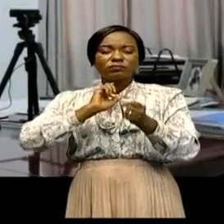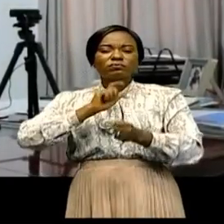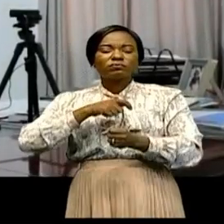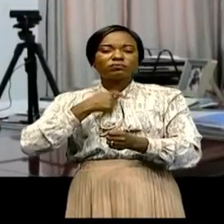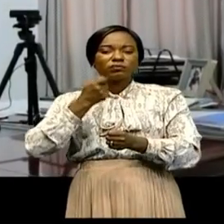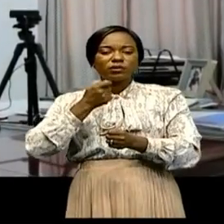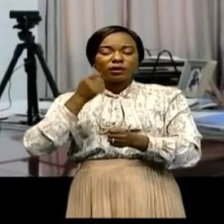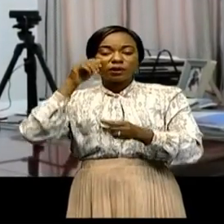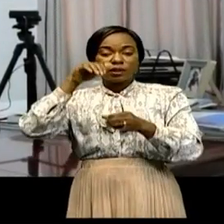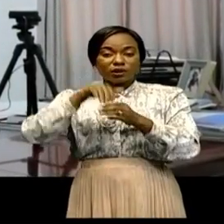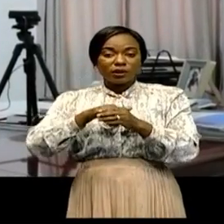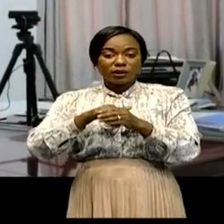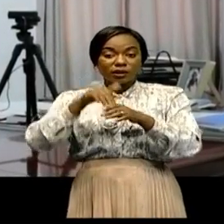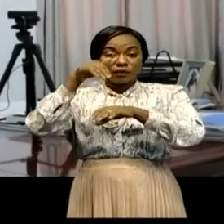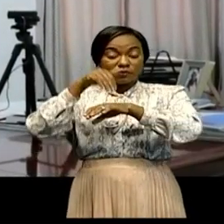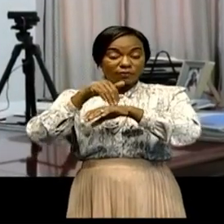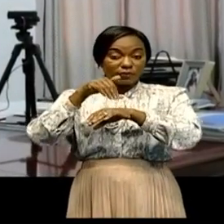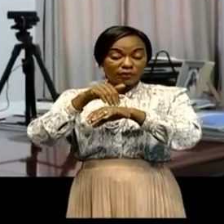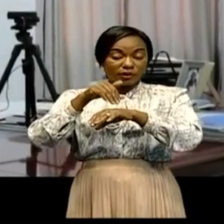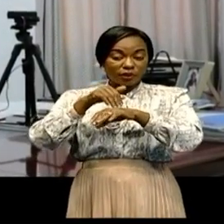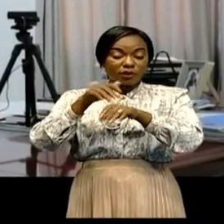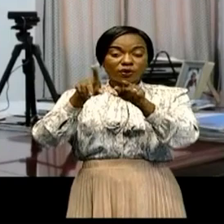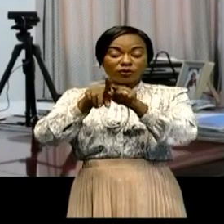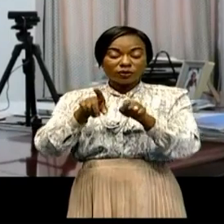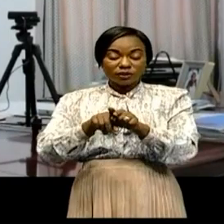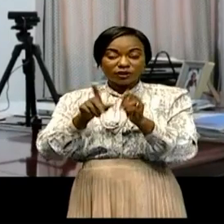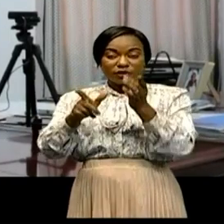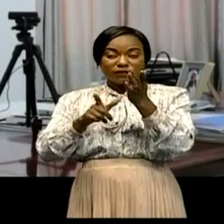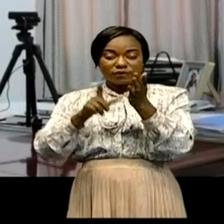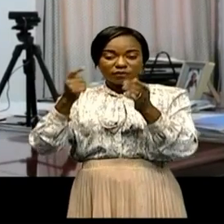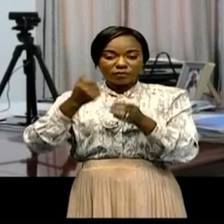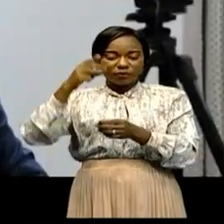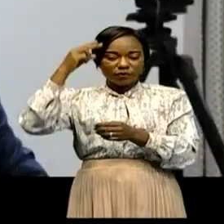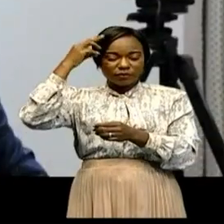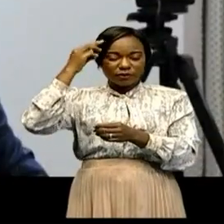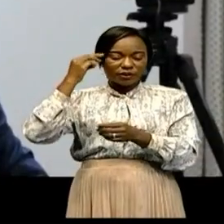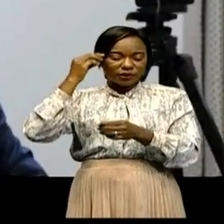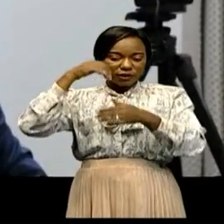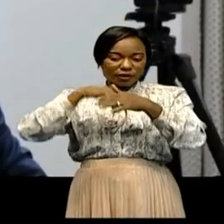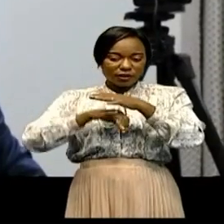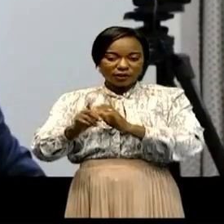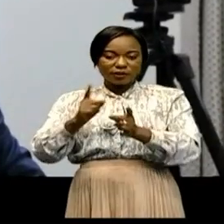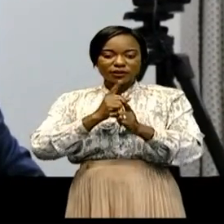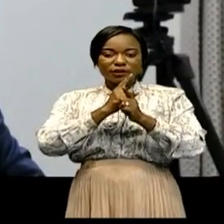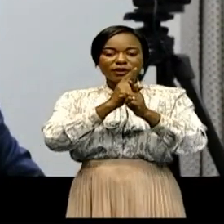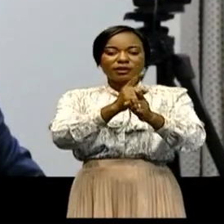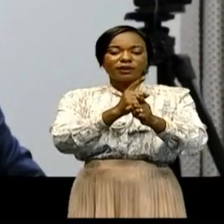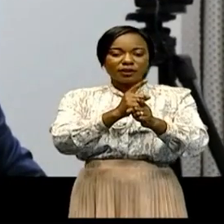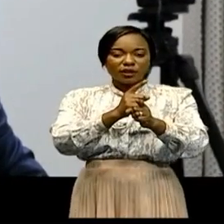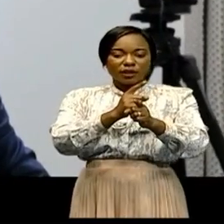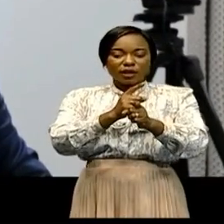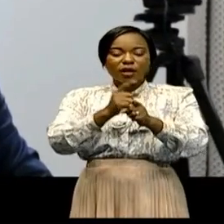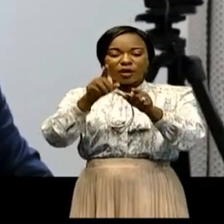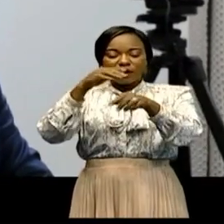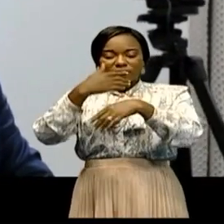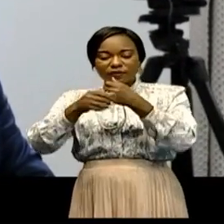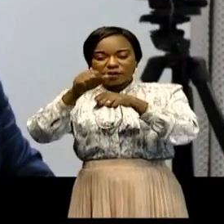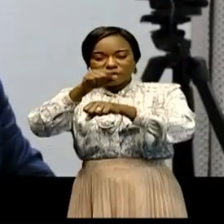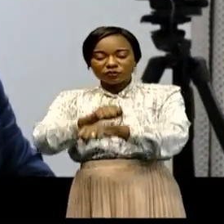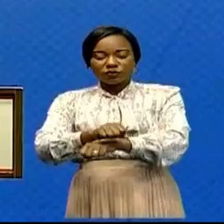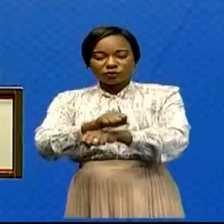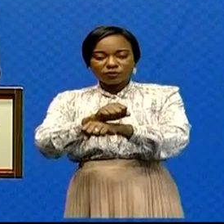Matadi au Congo central. Le vice-premier ministre, ministre de l'Intérieur, Sécurité, décentralisation et affaires coutumières,